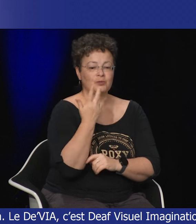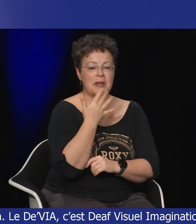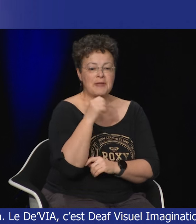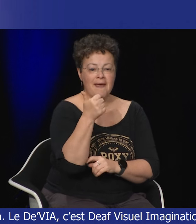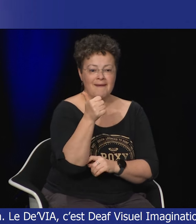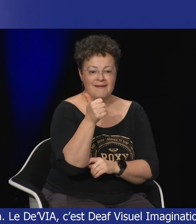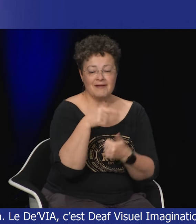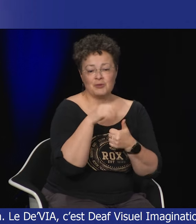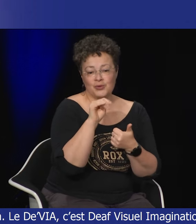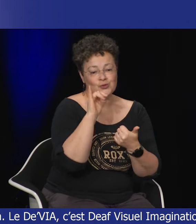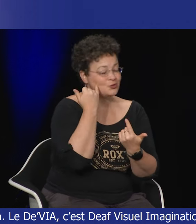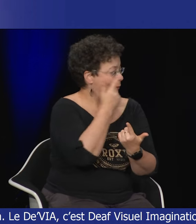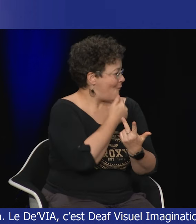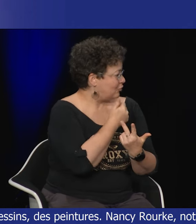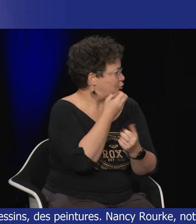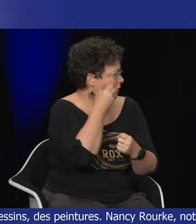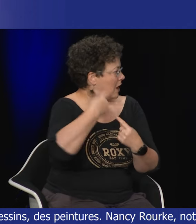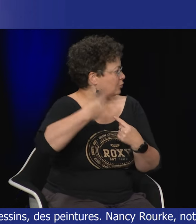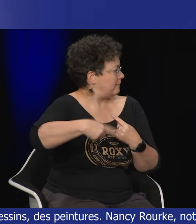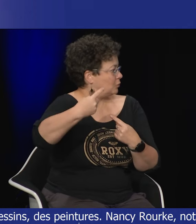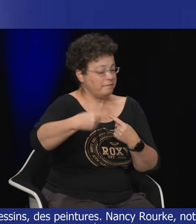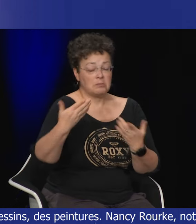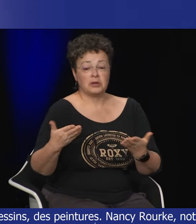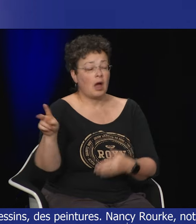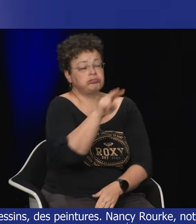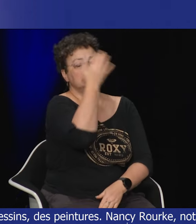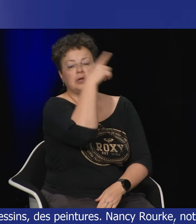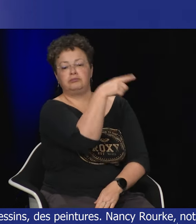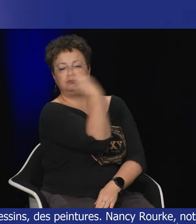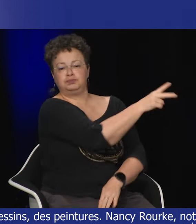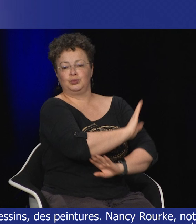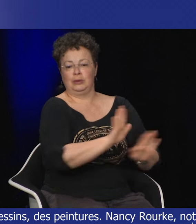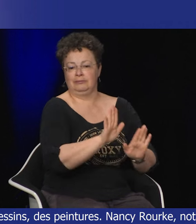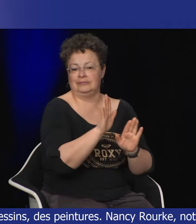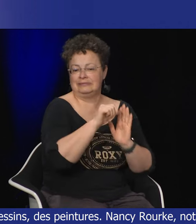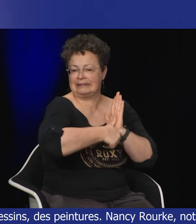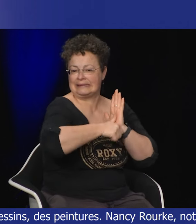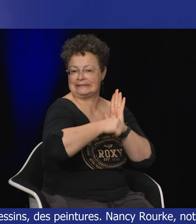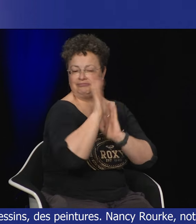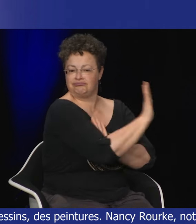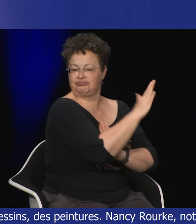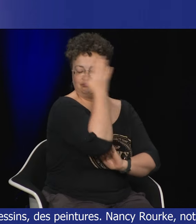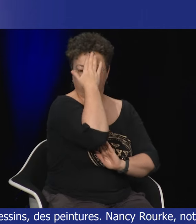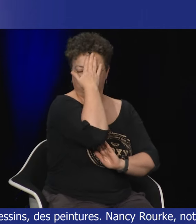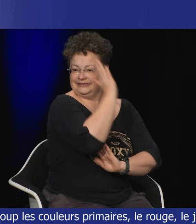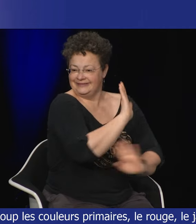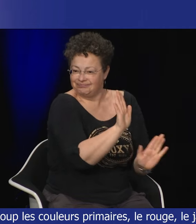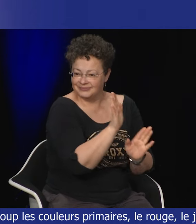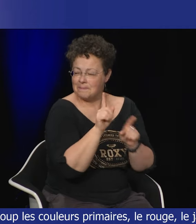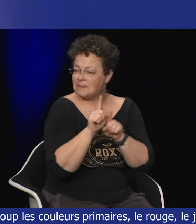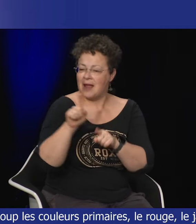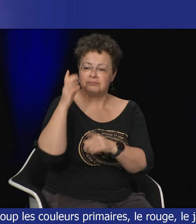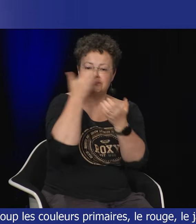et qui aime beaucoup les couleurs primaires le rouge le jaune le bleu et on sait que c'est vraiment elle c'est son style